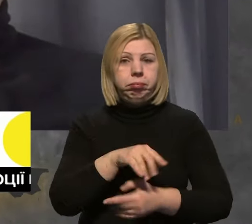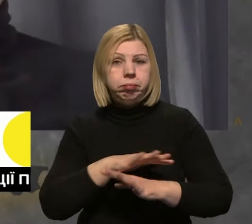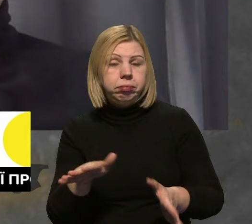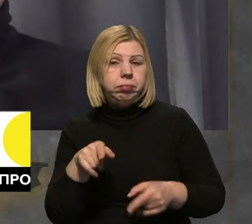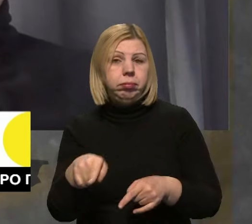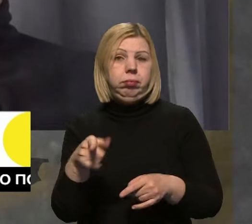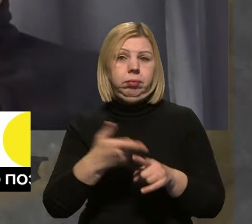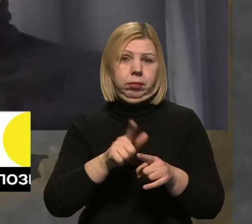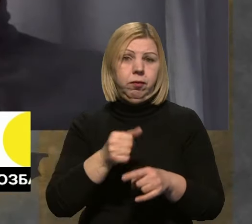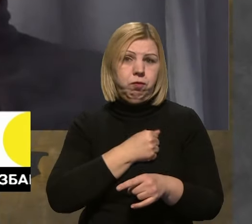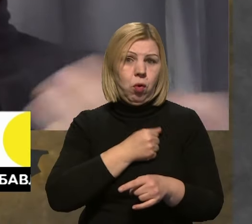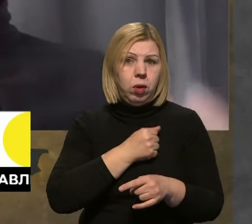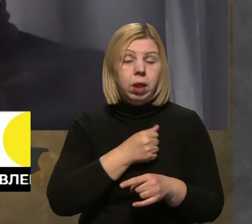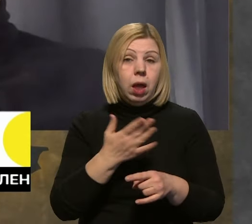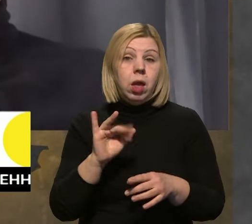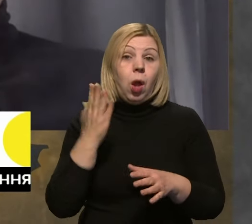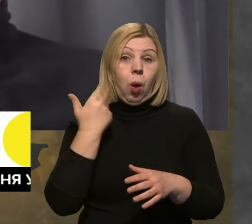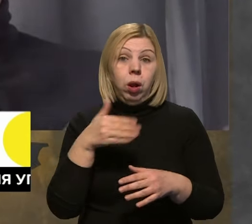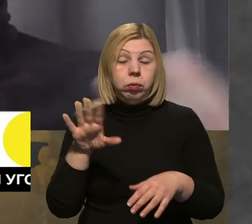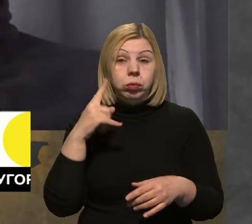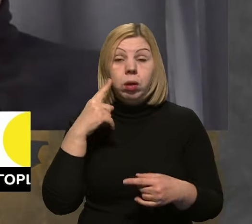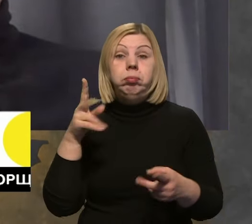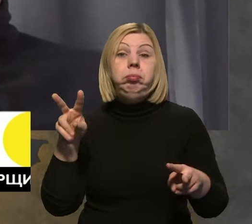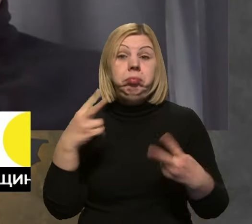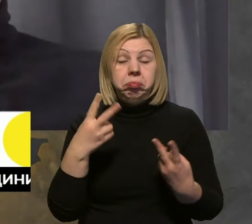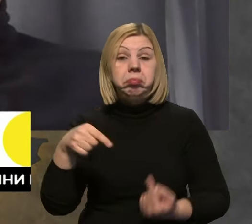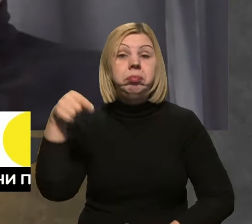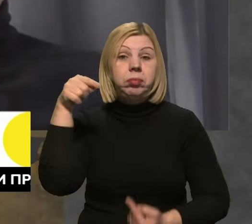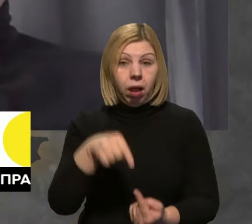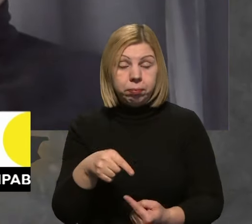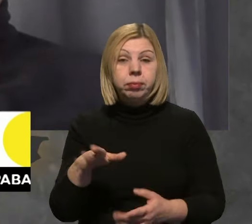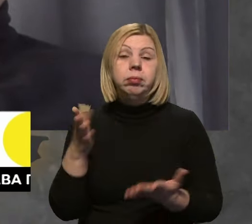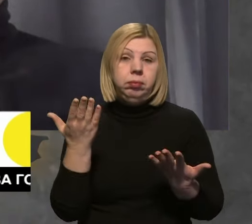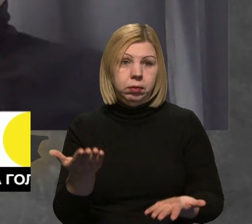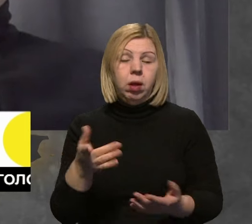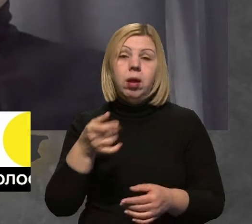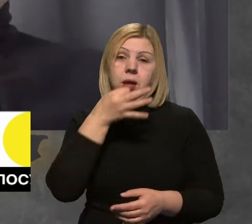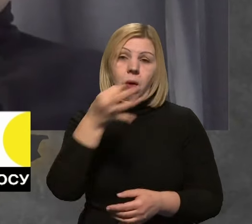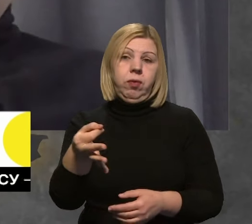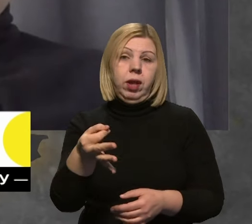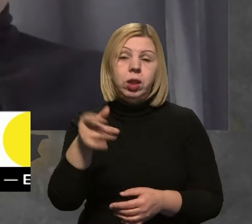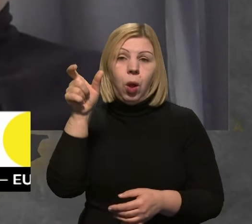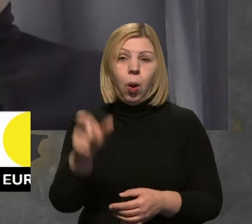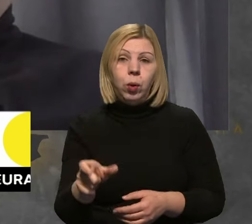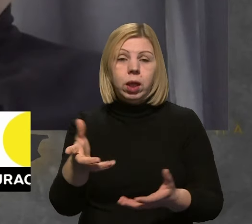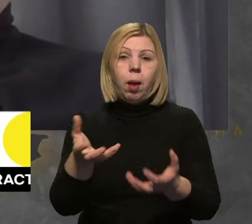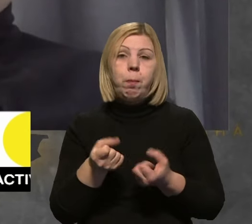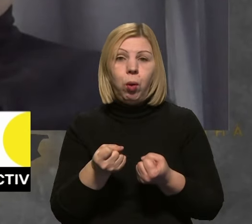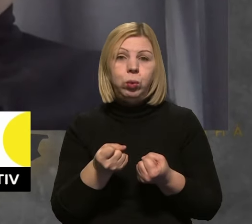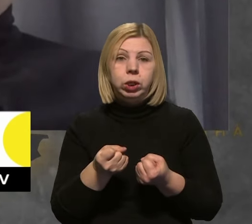відповідній військової частини. І, зрештою, коли вони сходяться в поглядах і знаходять, на одному, кажучи, людина отримує